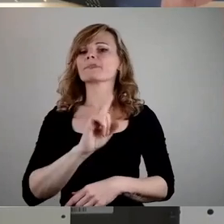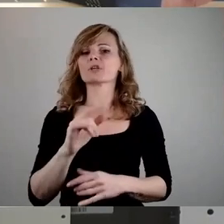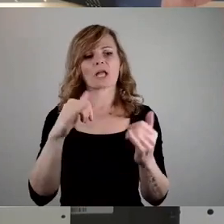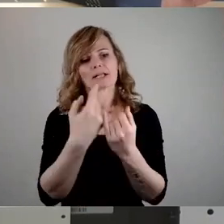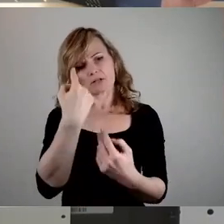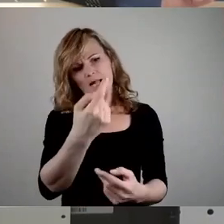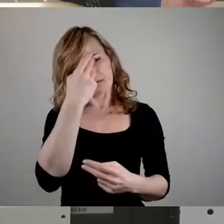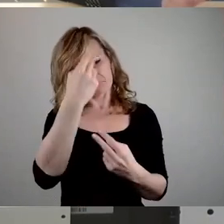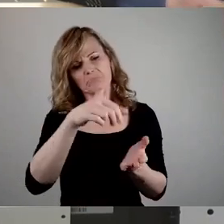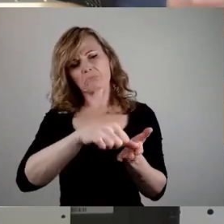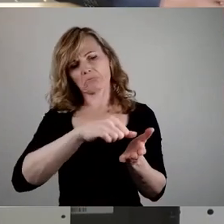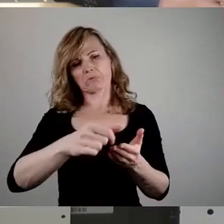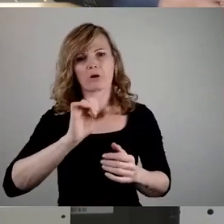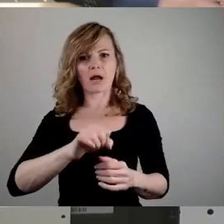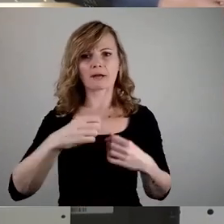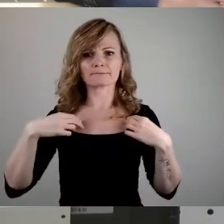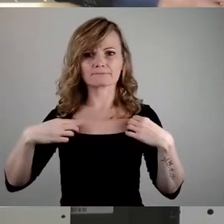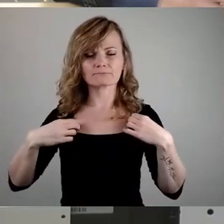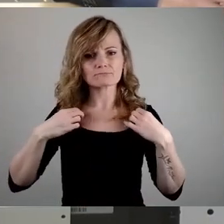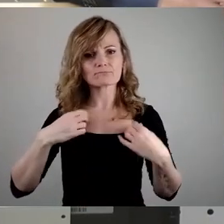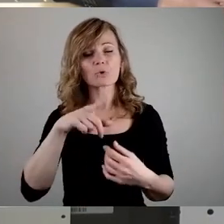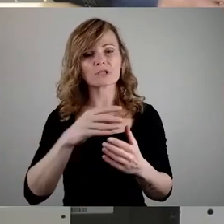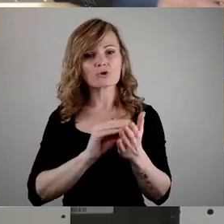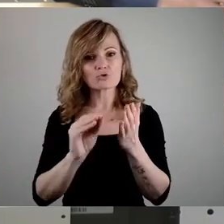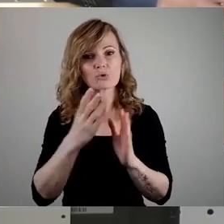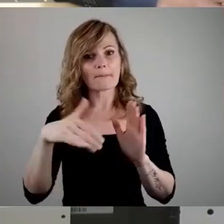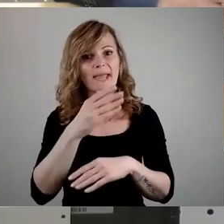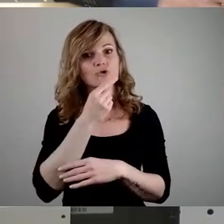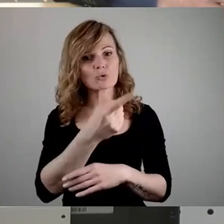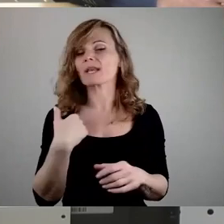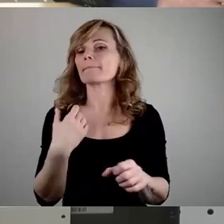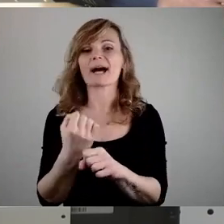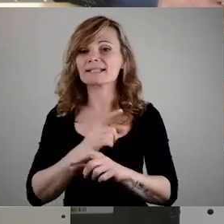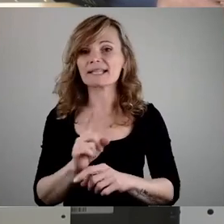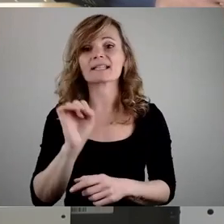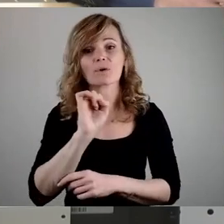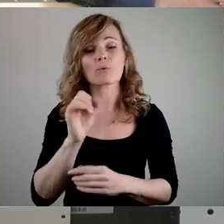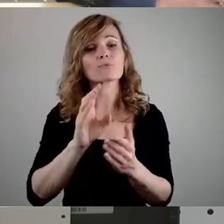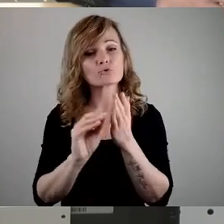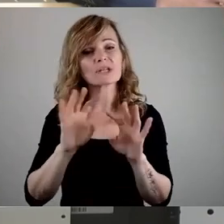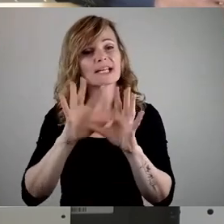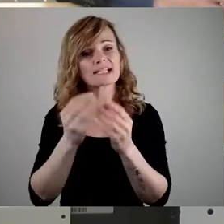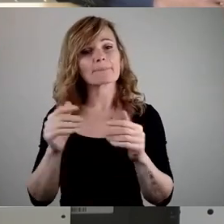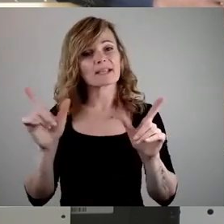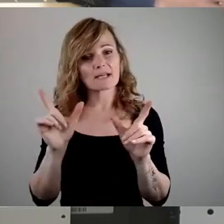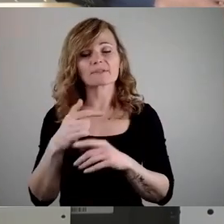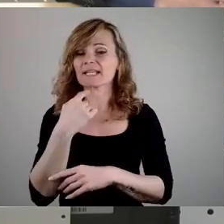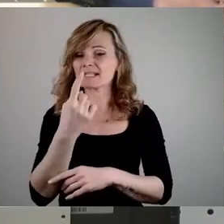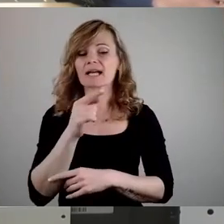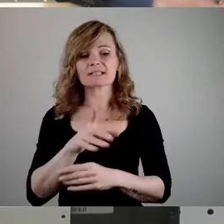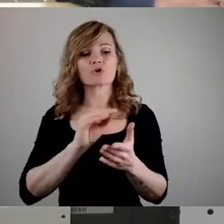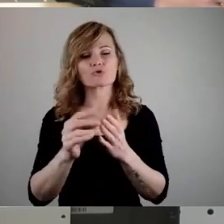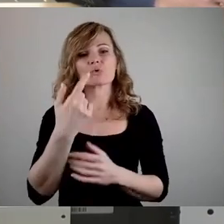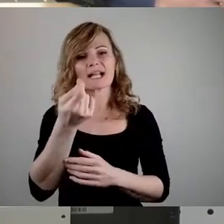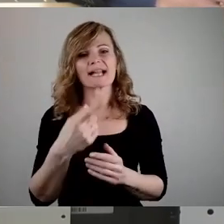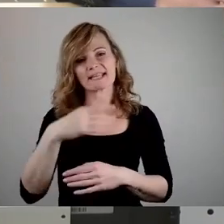mal ein bisschen beitragen, dann werden die Schulen ein bisschen schöner. Machen wir nicht, weil bei den Schulen haben wir uns gesamtgesellschaftlich darauf geeinigt, dass Schulgeld blöd ist.